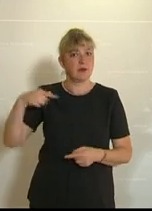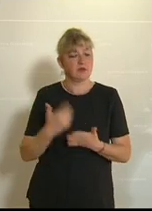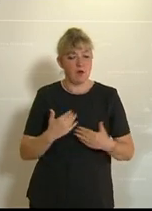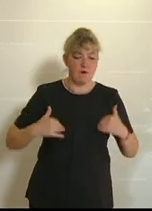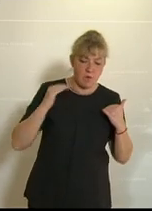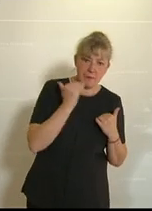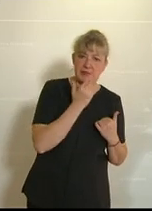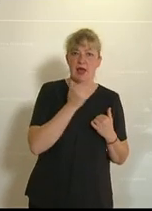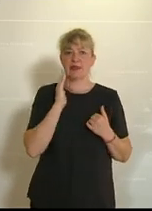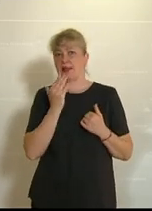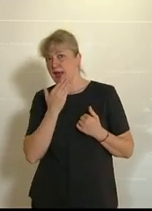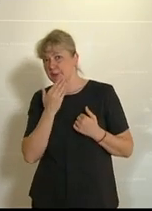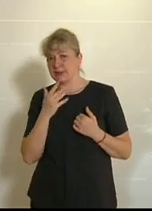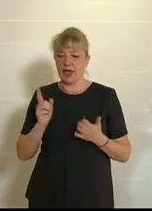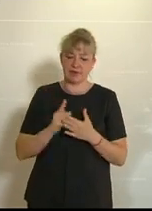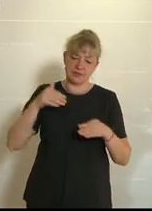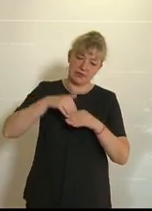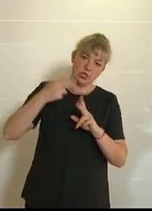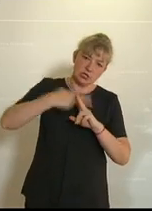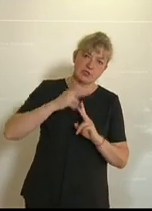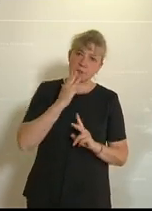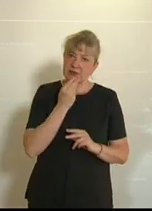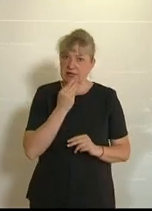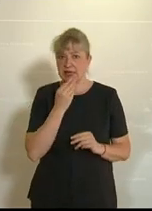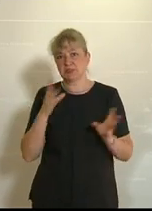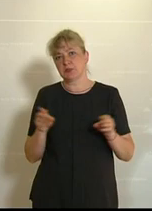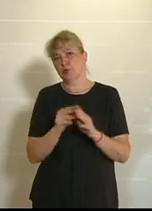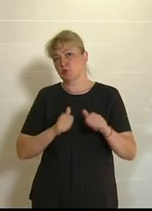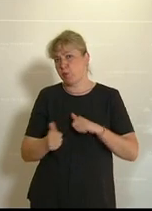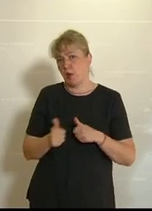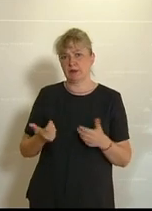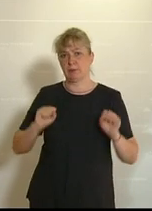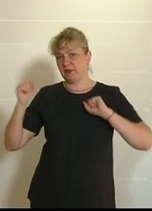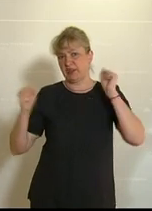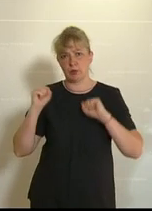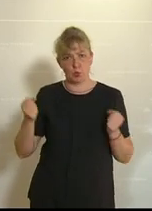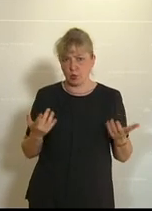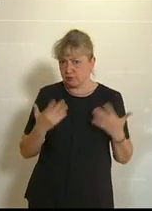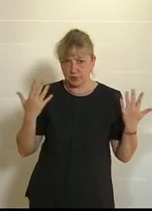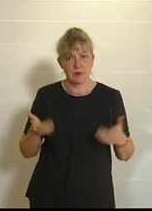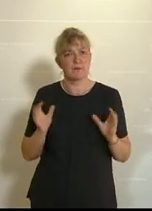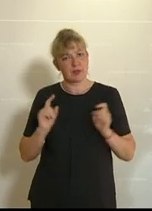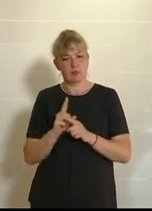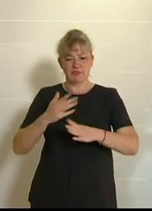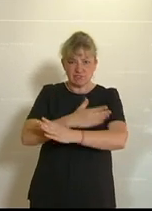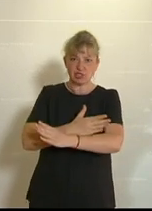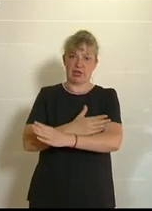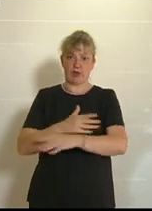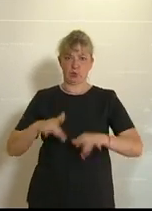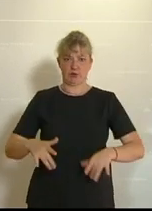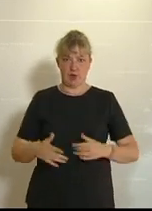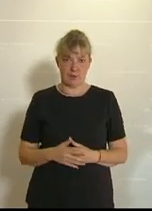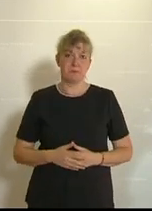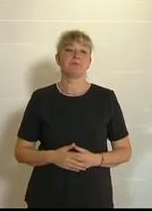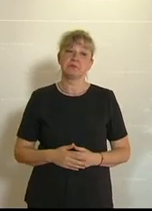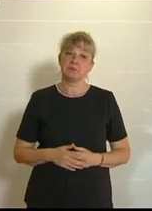Vormittag, Nachmittag mit einem Mittagessen, mit gemeinsamen Sportangeboten, Bewegungsangeboten eine gute Verschränkung finden. Ja,